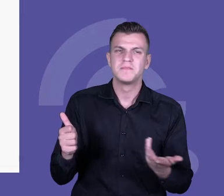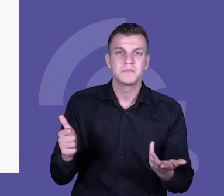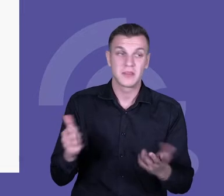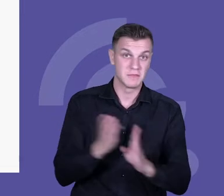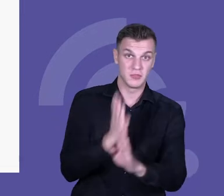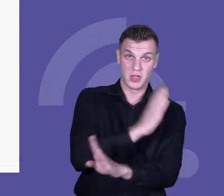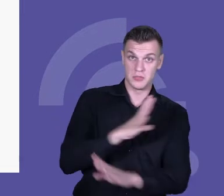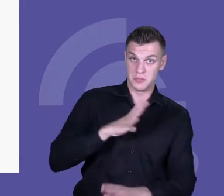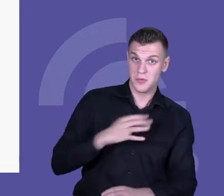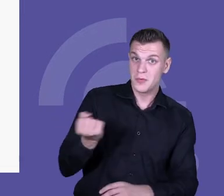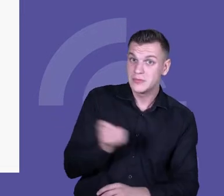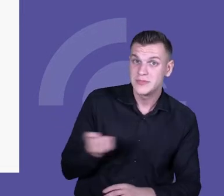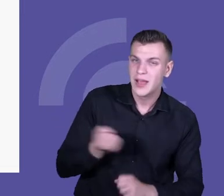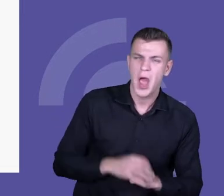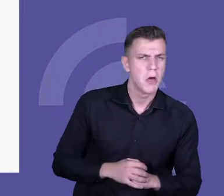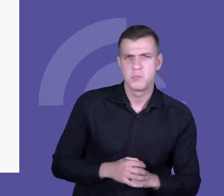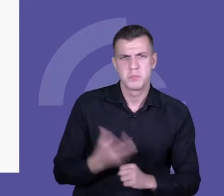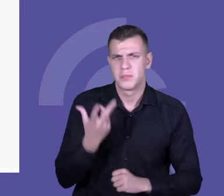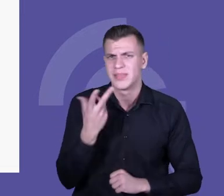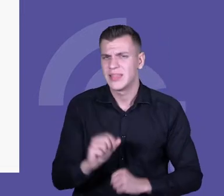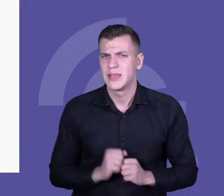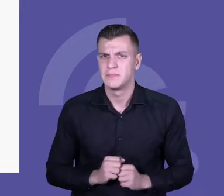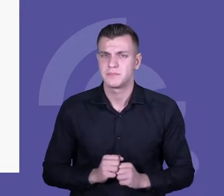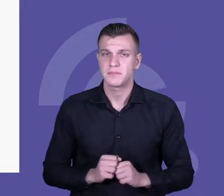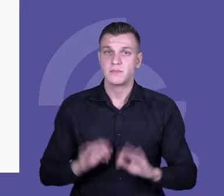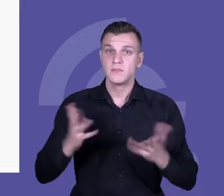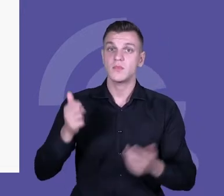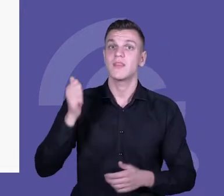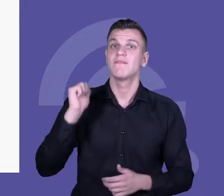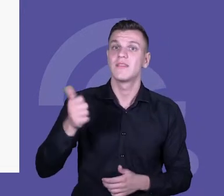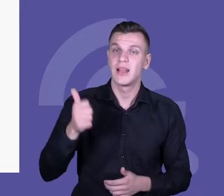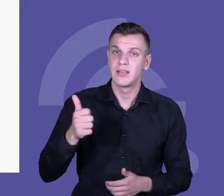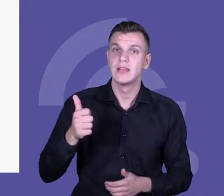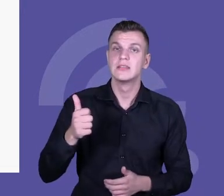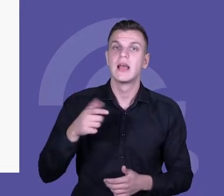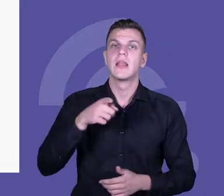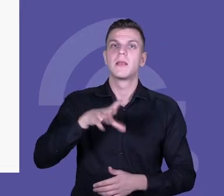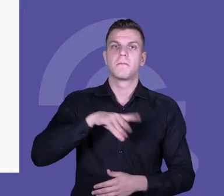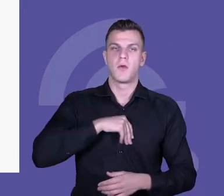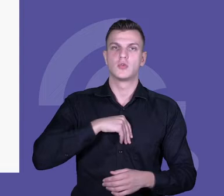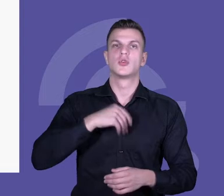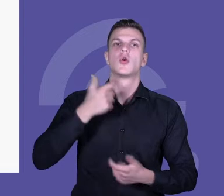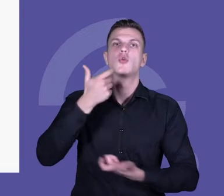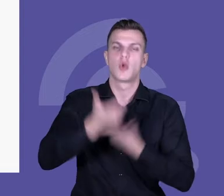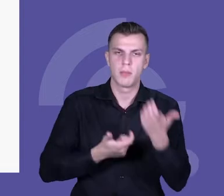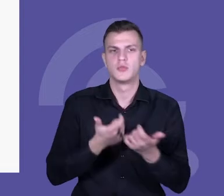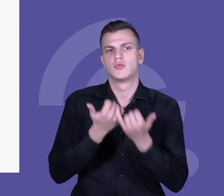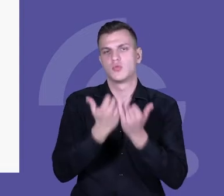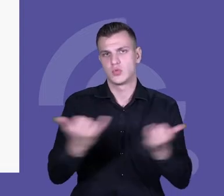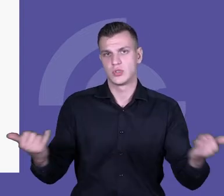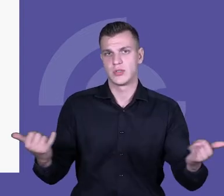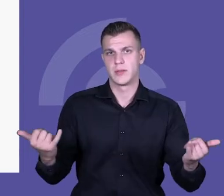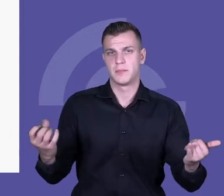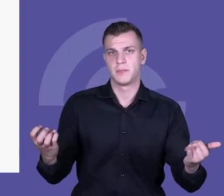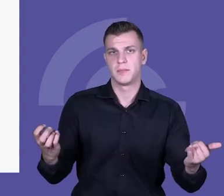używane. Mówimy o kompetencji jako o zdolności do podejmowania określonych działań, czyli stosowania w praktyce tego,